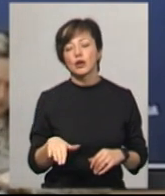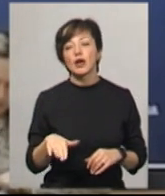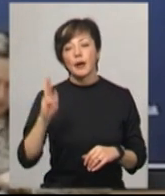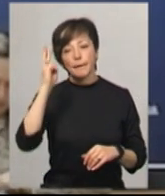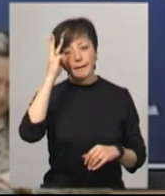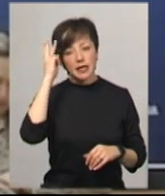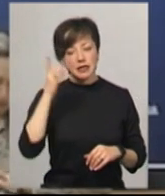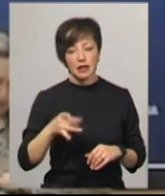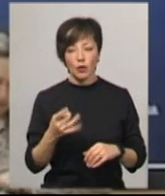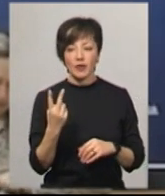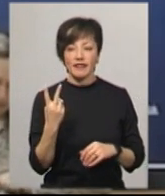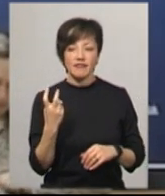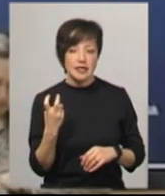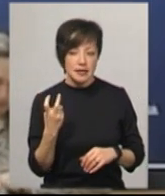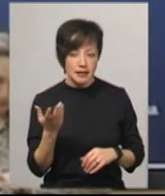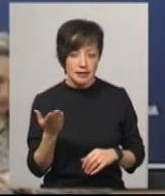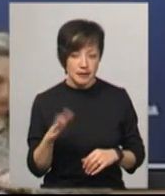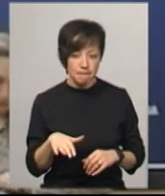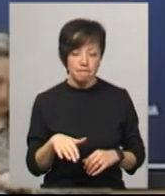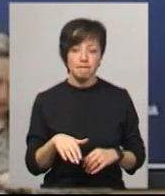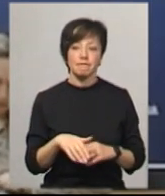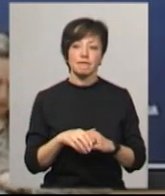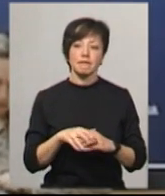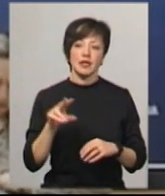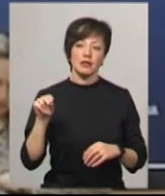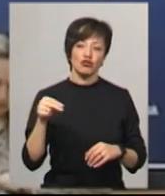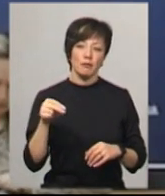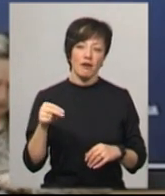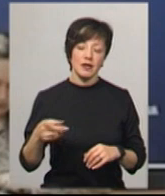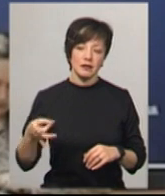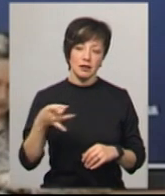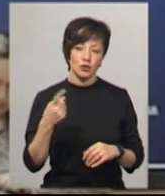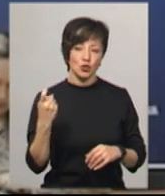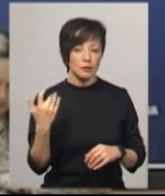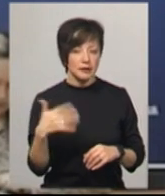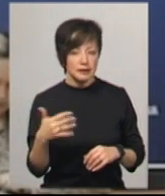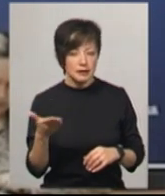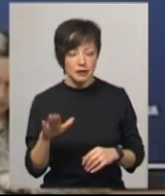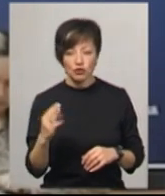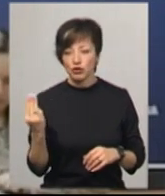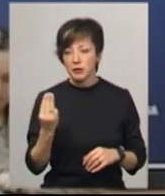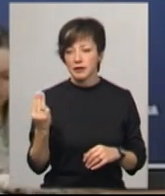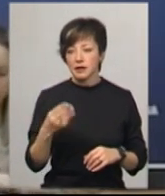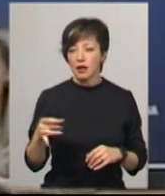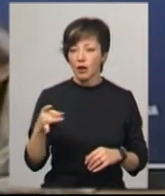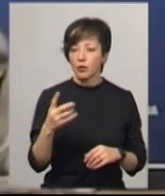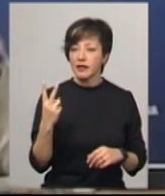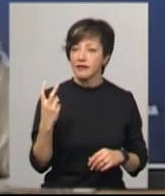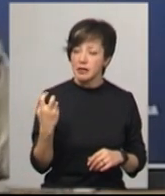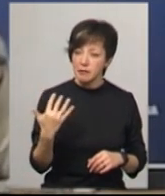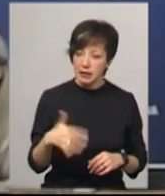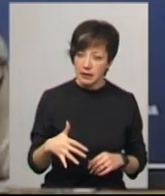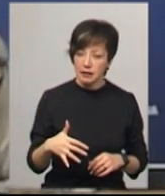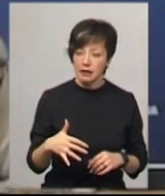Хмельницький – 200, Чемеровецький – 150, Шепетівський – 250,